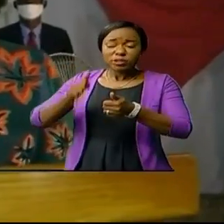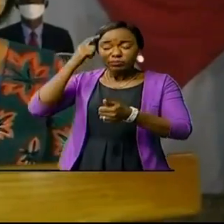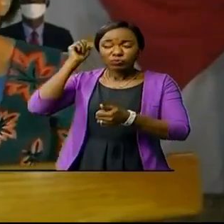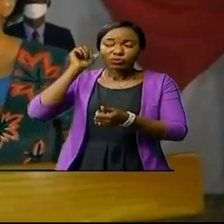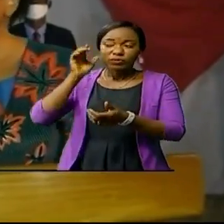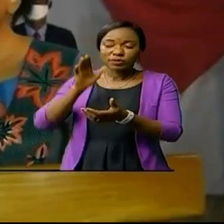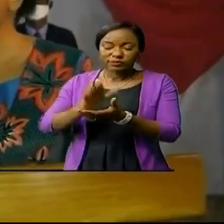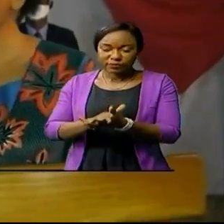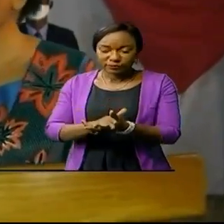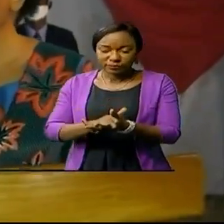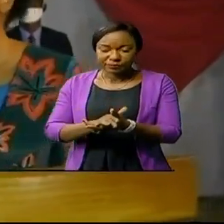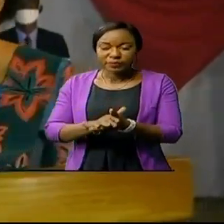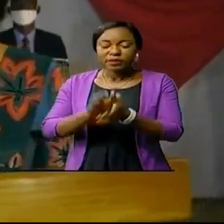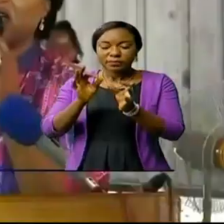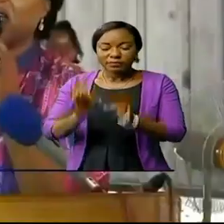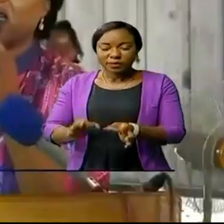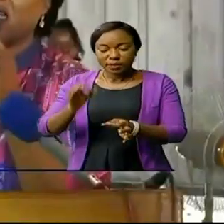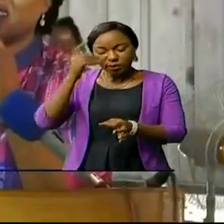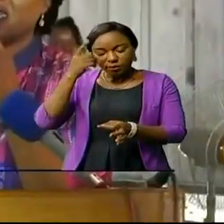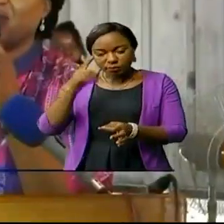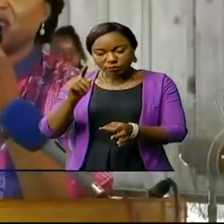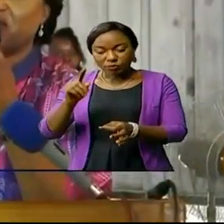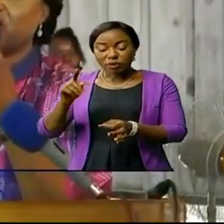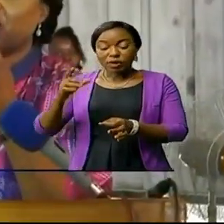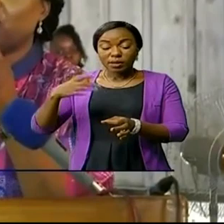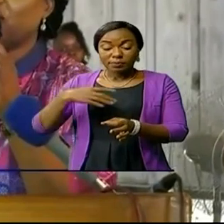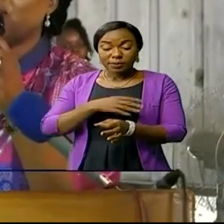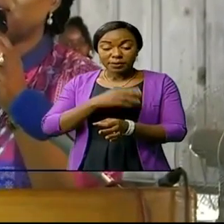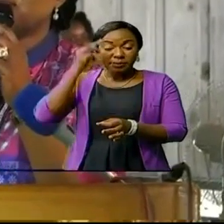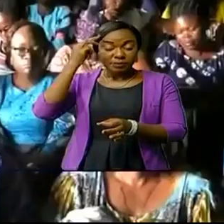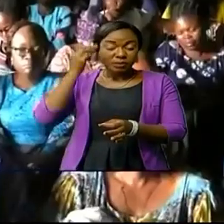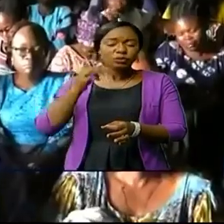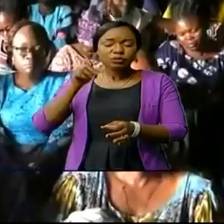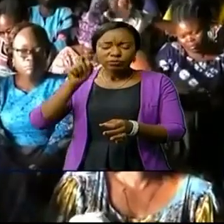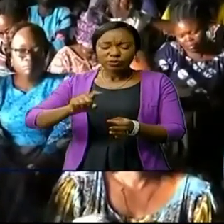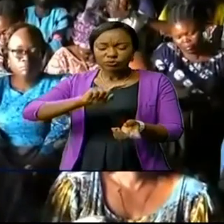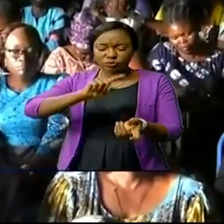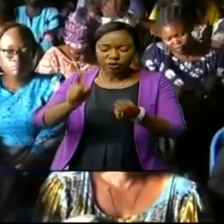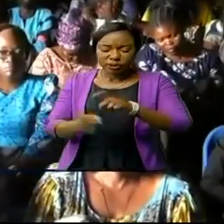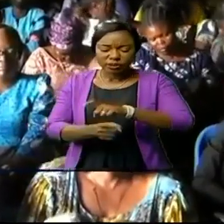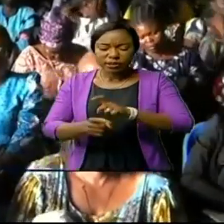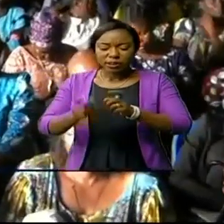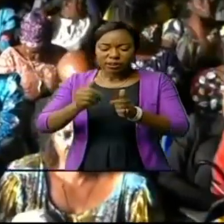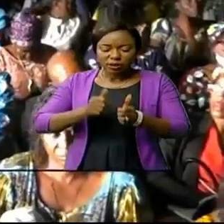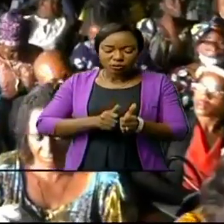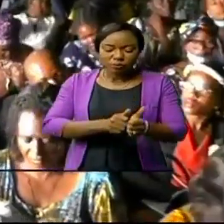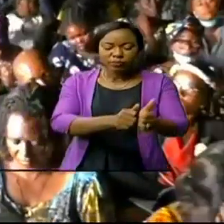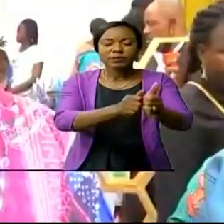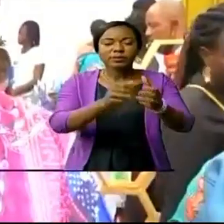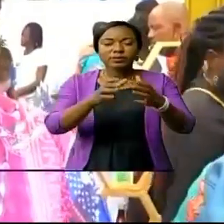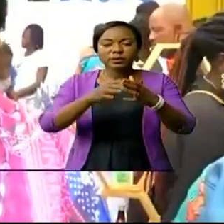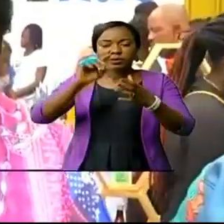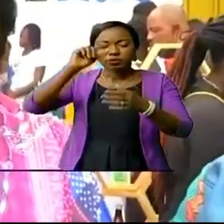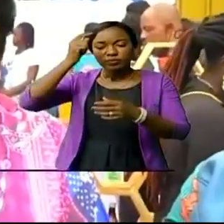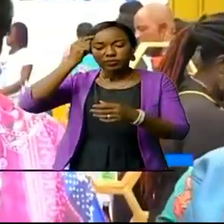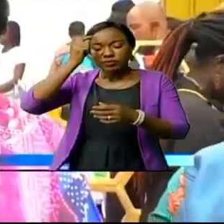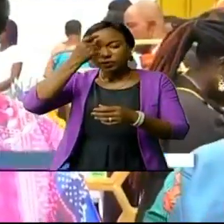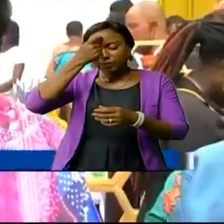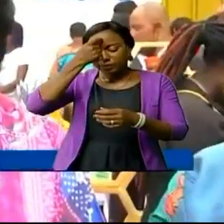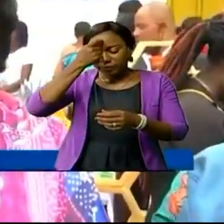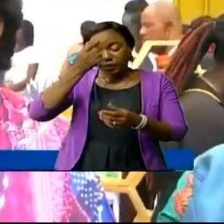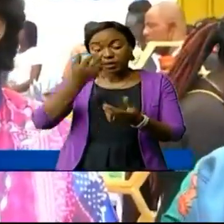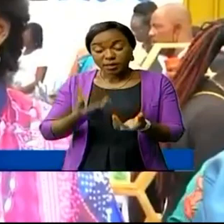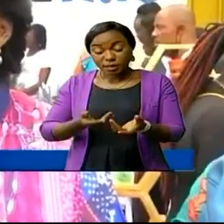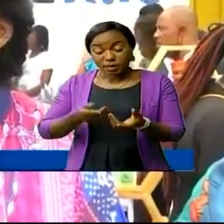du FONAFEM. Mais pour Gisèle Ndaya-Luceba, il est temps d'échanger la donne avec l'accompagnement du gouvernement. Partout ailleurs, les femmes sont